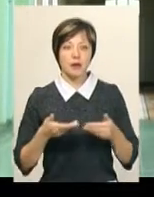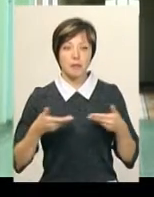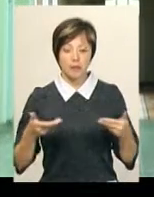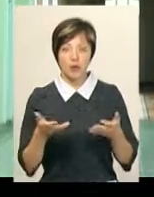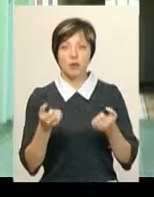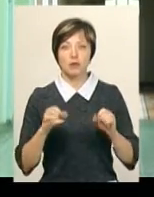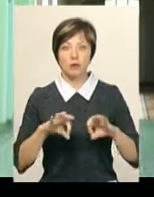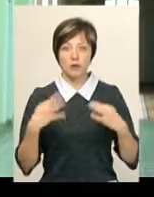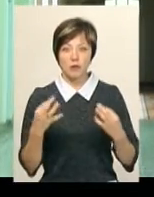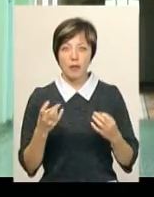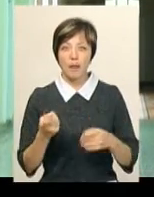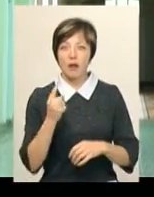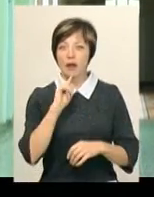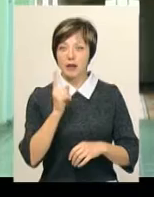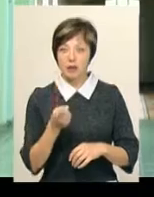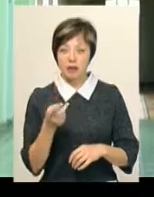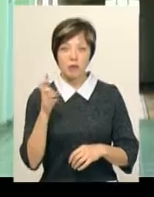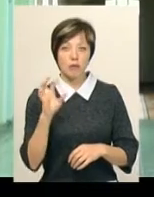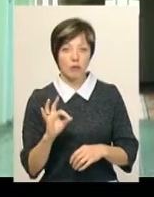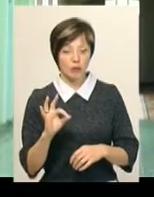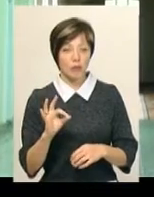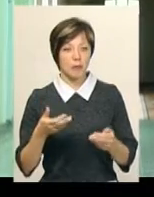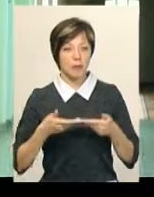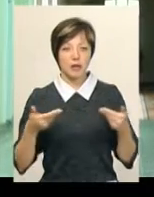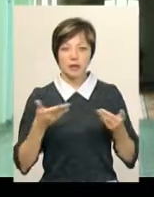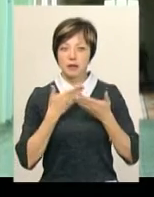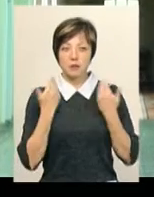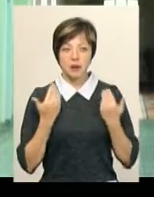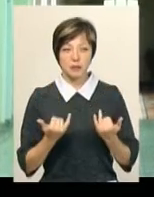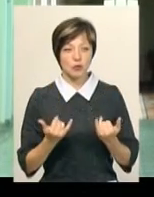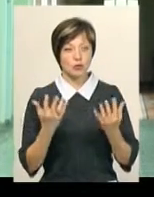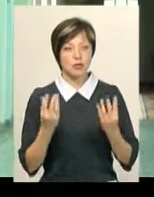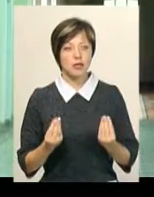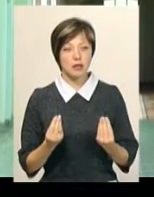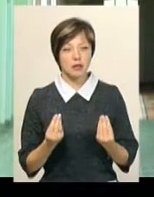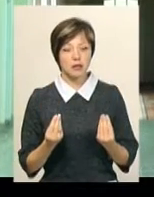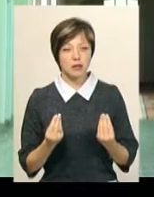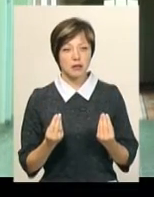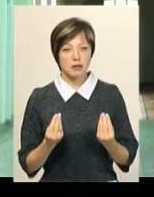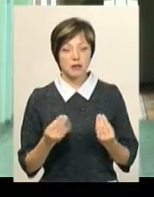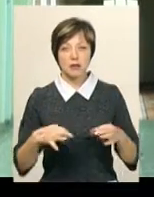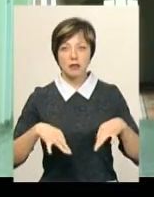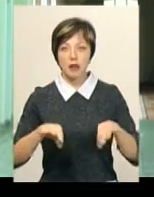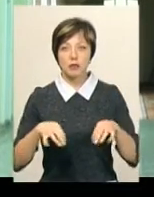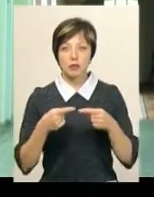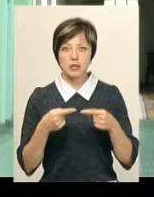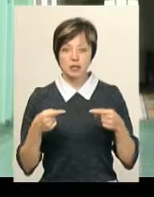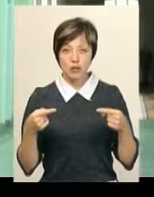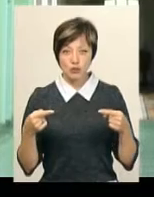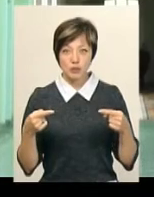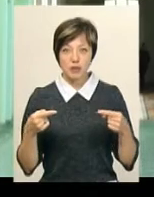дозвіл на перевезення на один рік, тому що ми не маємо на сьогоднішній день на підприємстві транспортні засоби